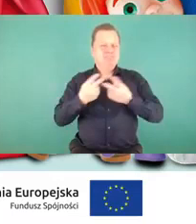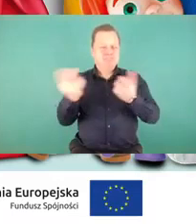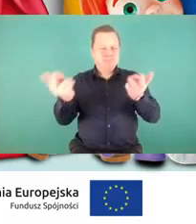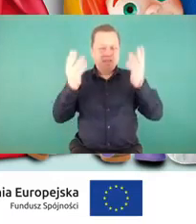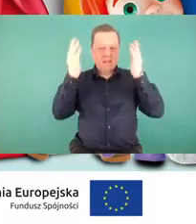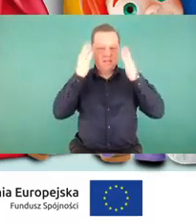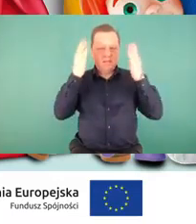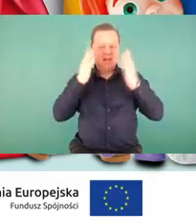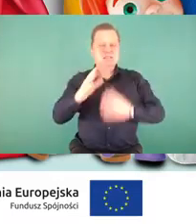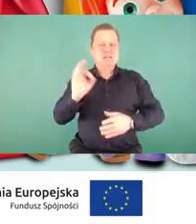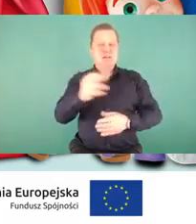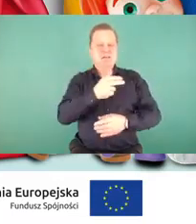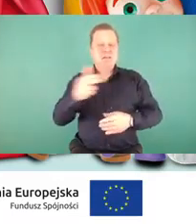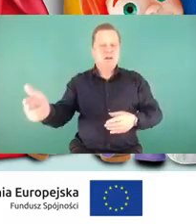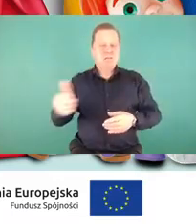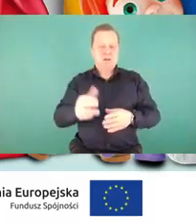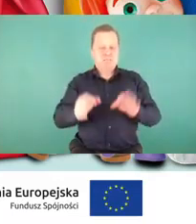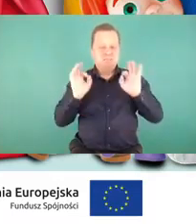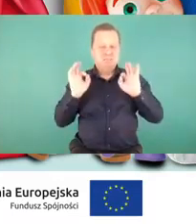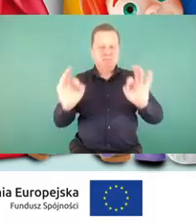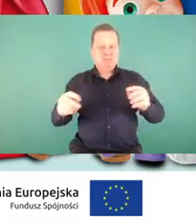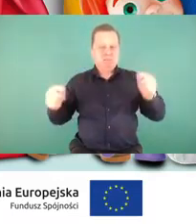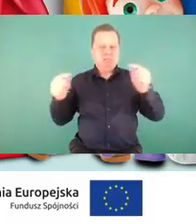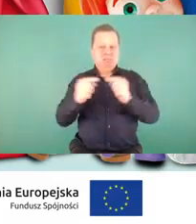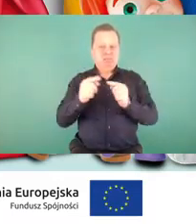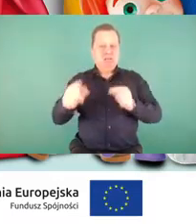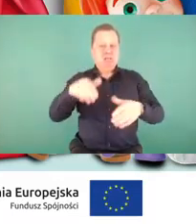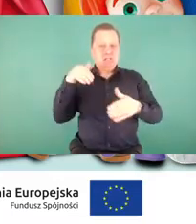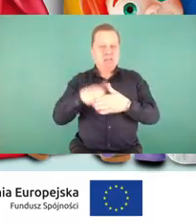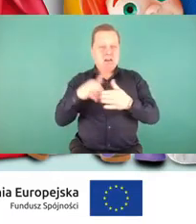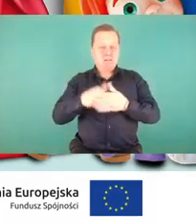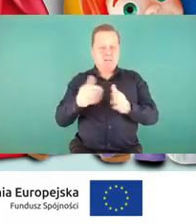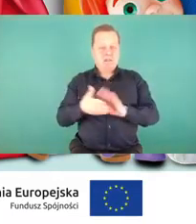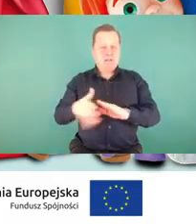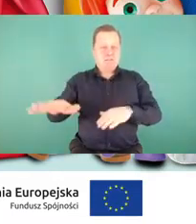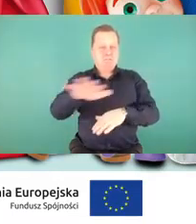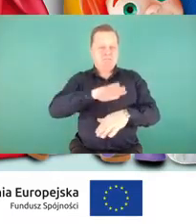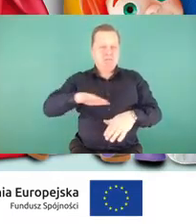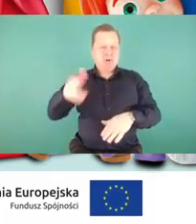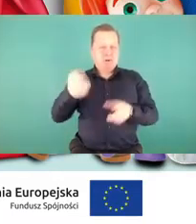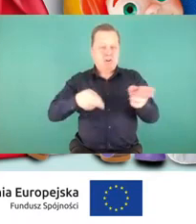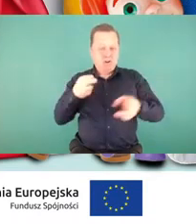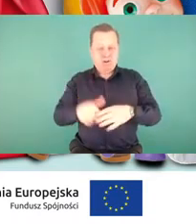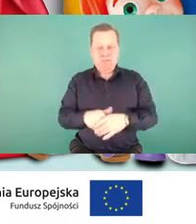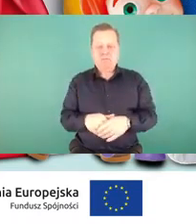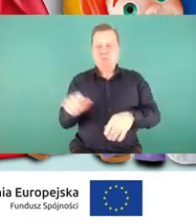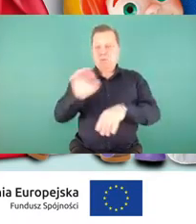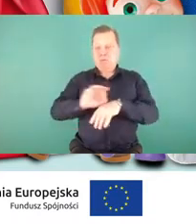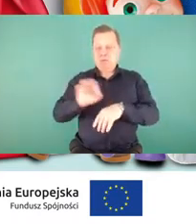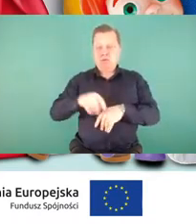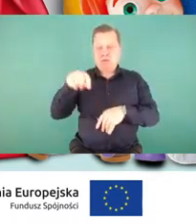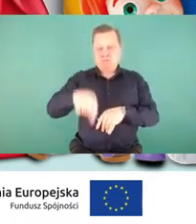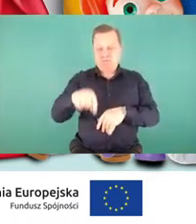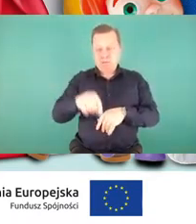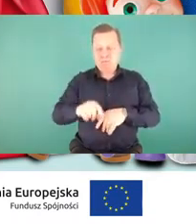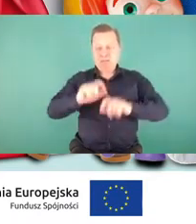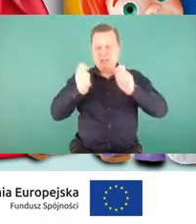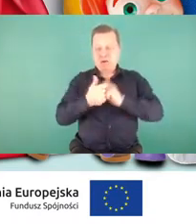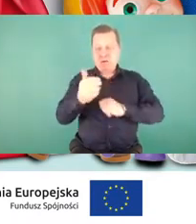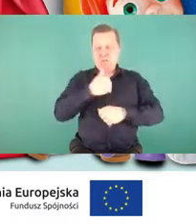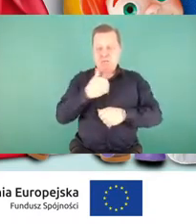właściwego zachowania się na terenach kolejowych. W ramach projektu na terenie całej Polski w